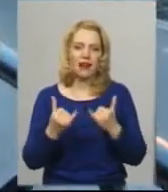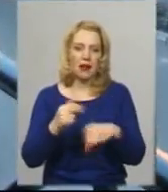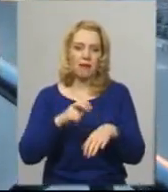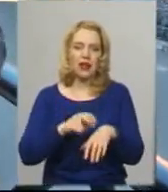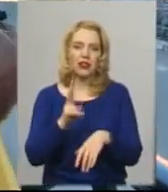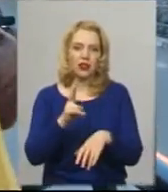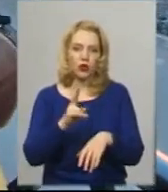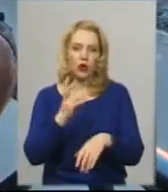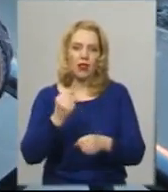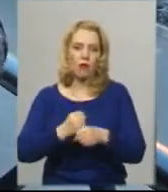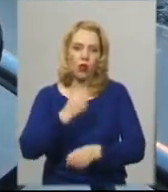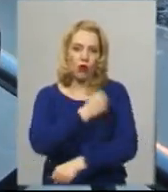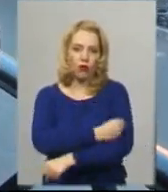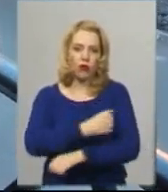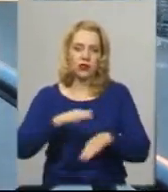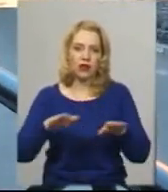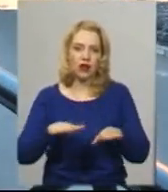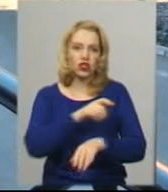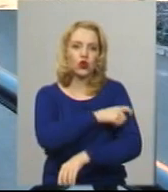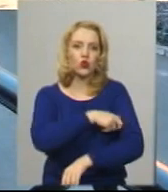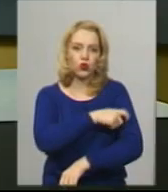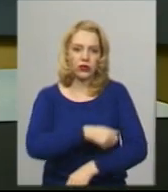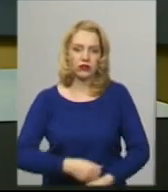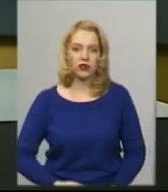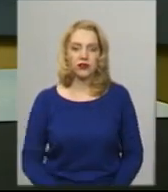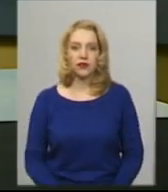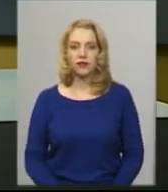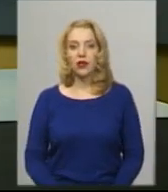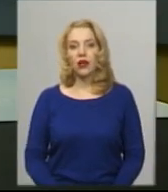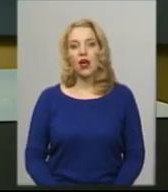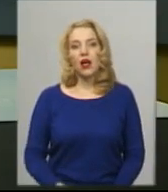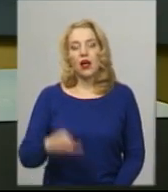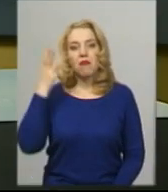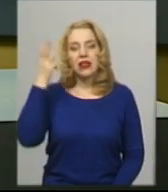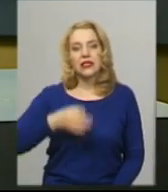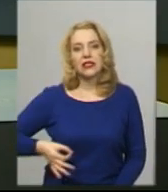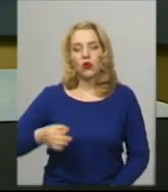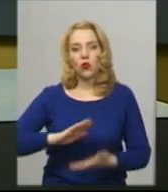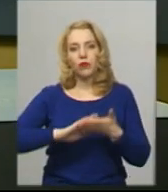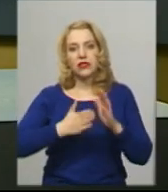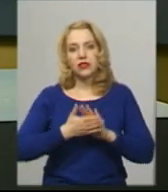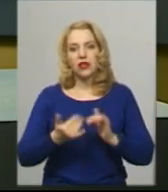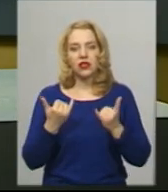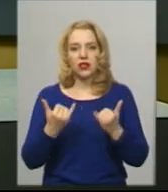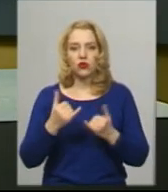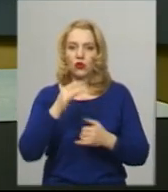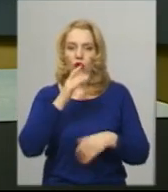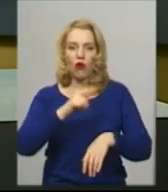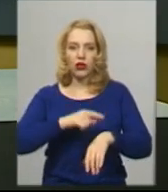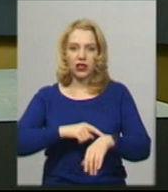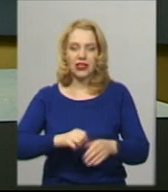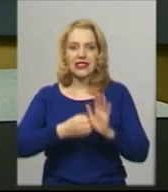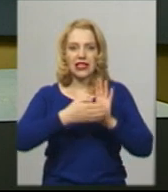Поробок, Юрій Чорний. Новини на Суспільному. Хмельницький. В Хмельницькій області станом на цю годину зареєстровано три